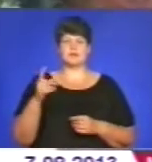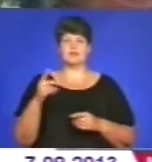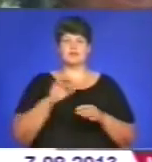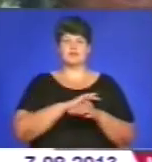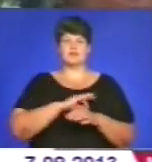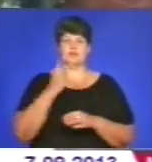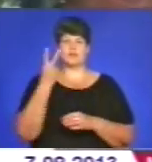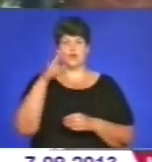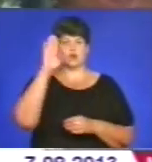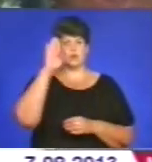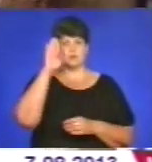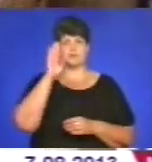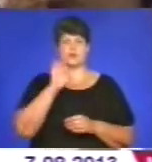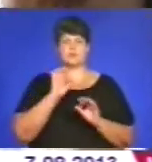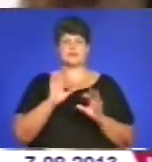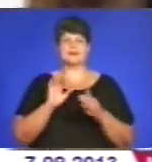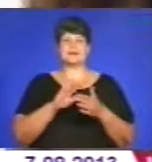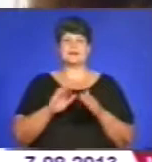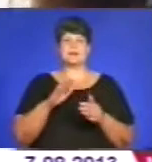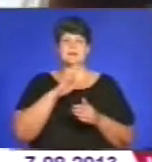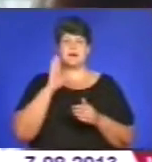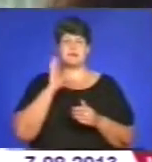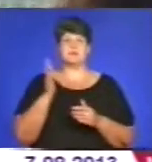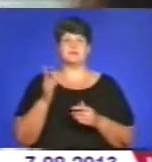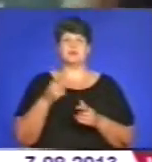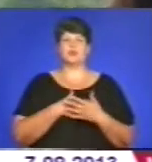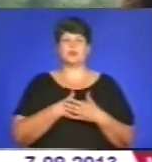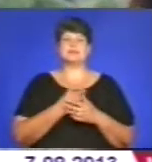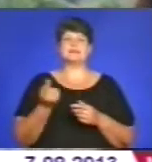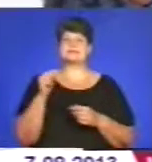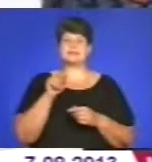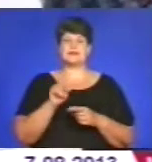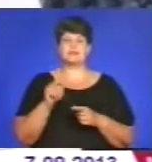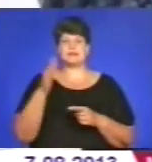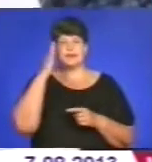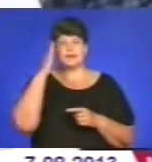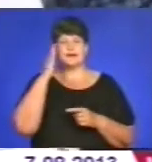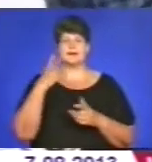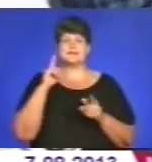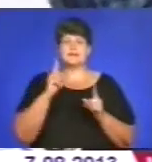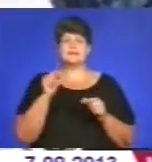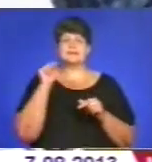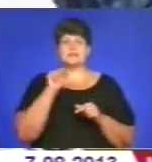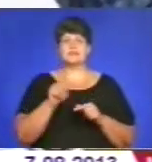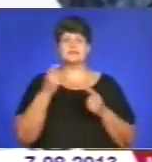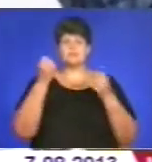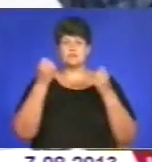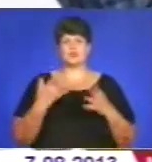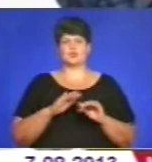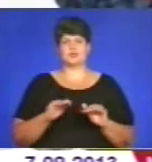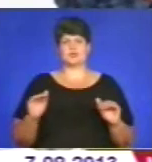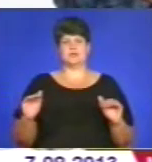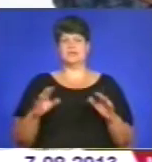хлопчиків, описувала дітей мама. Батьки люблять свої дітей не за те, за їхні таланти, а власне тільки за те, що вони є діти їхні.